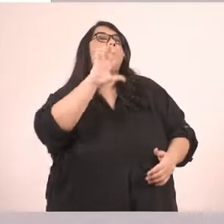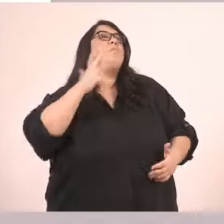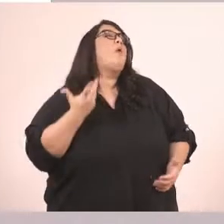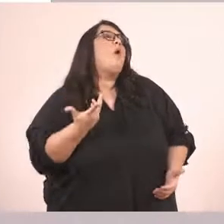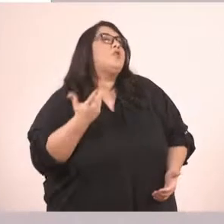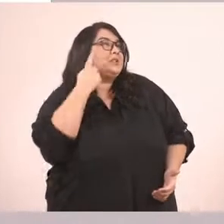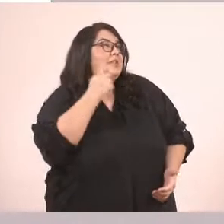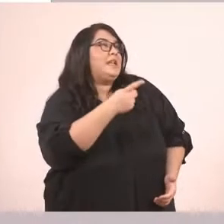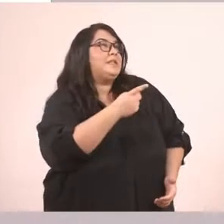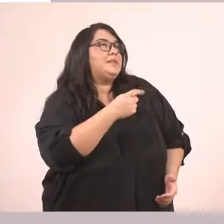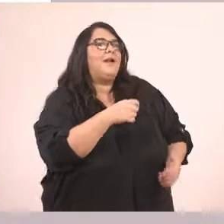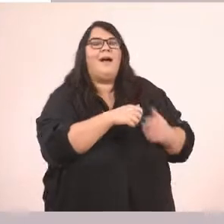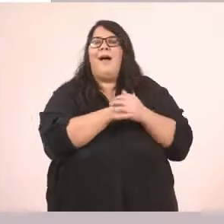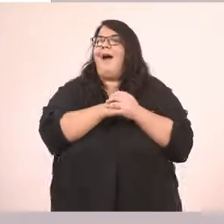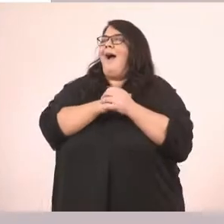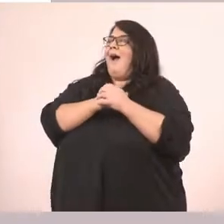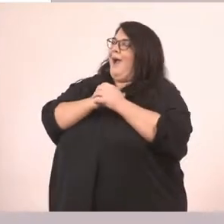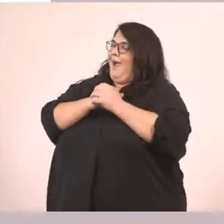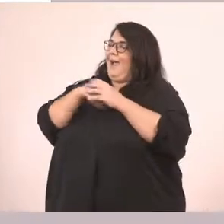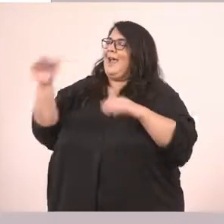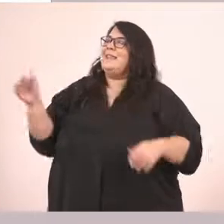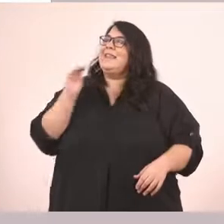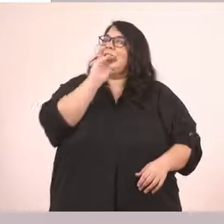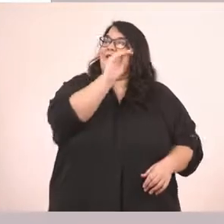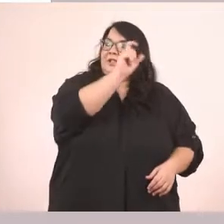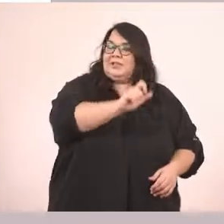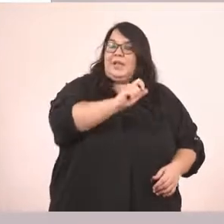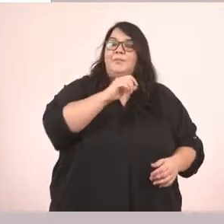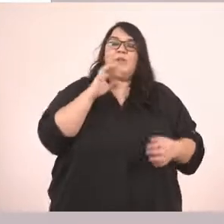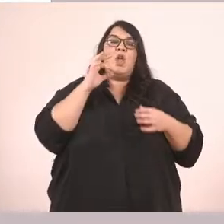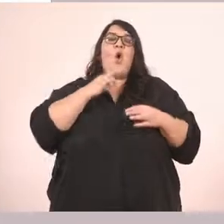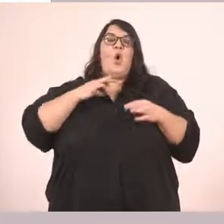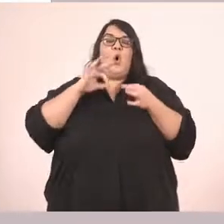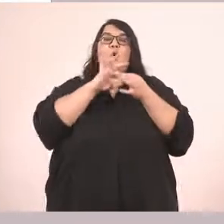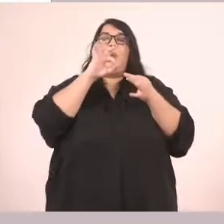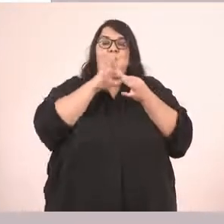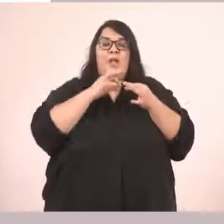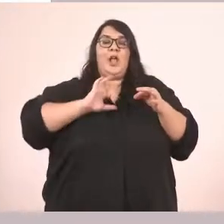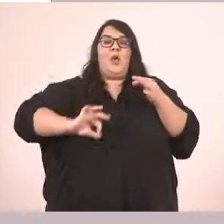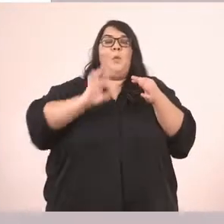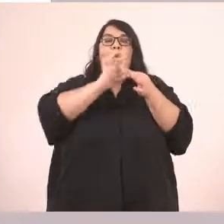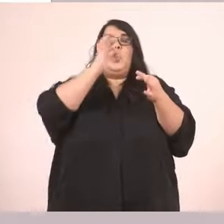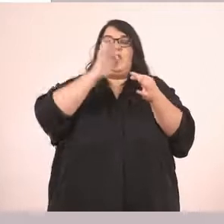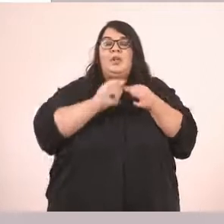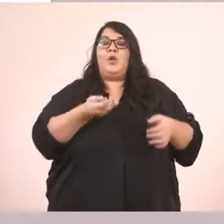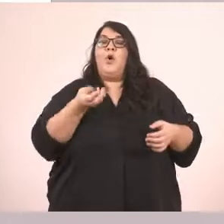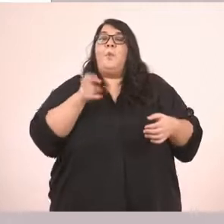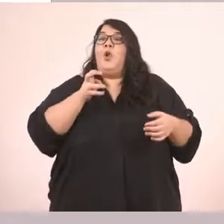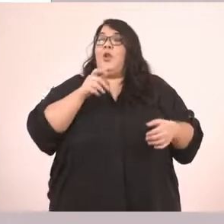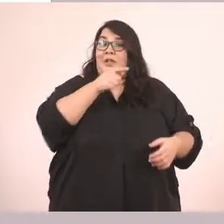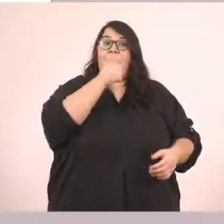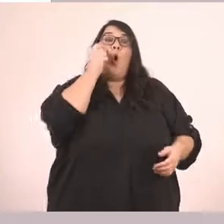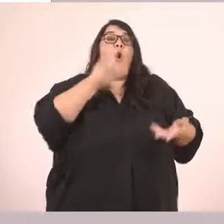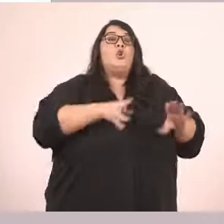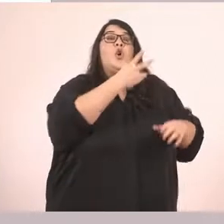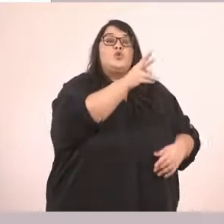Α, θα ρωτήσετε τον γιο του Ρουμπή, του Κουμπή, του Ρουμποκομπολογή, που βγήκε